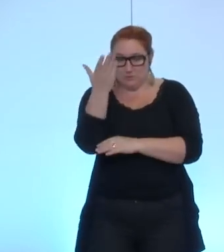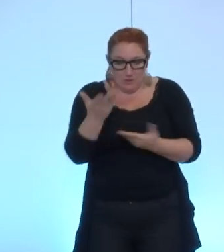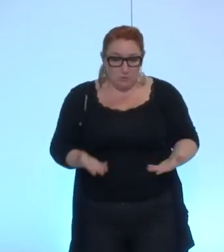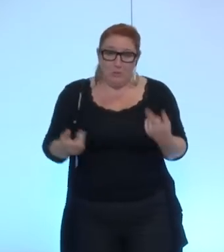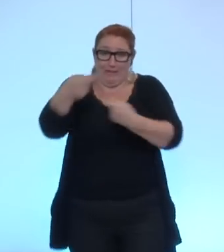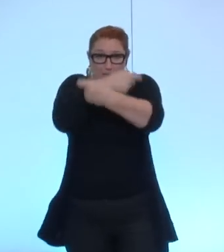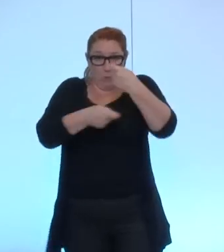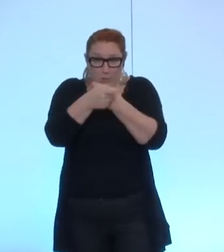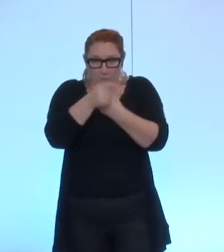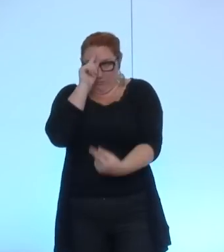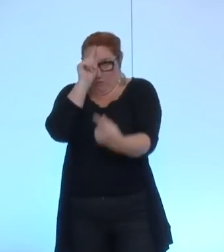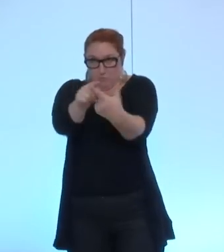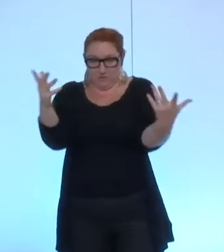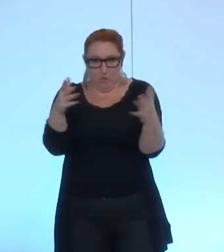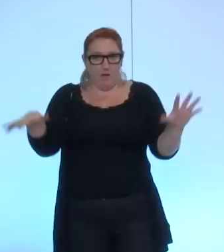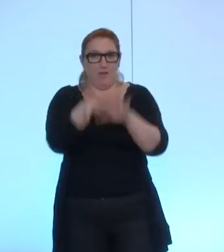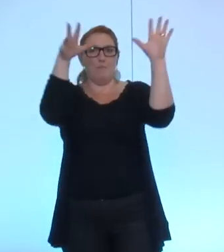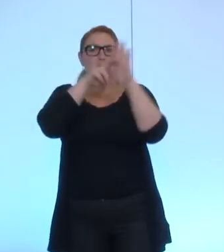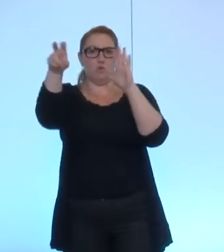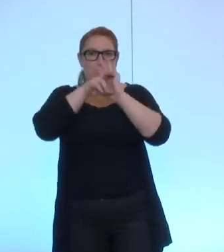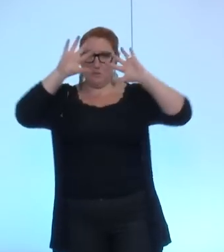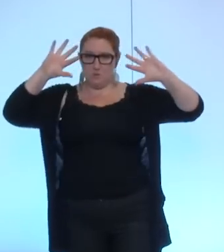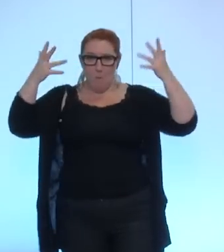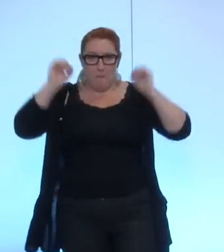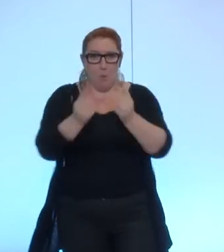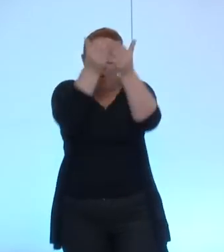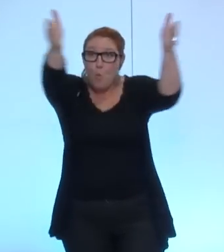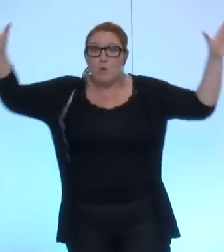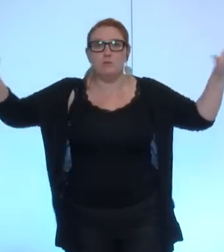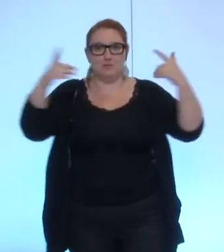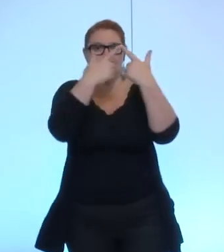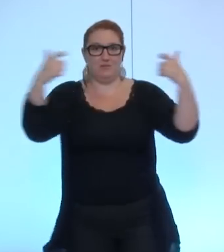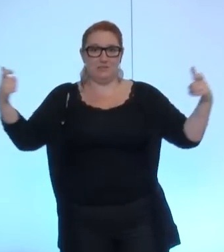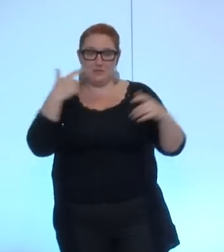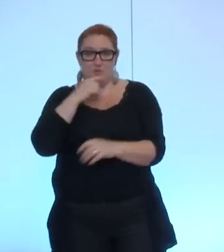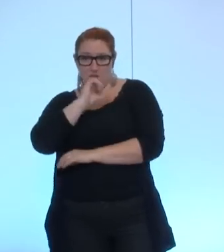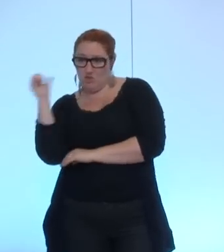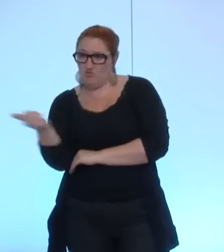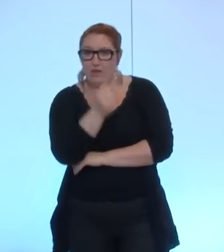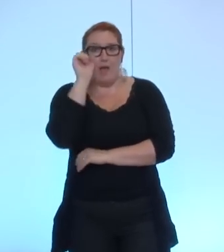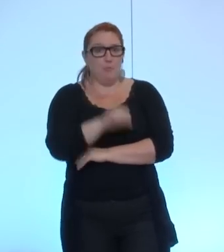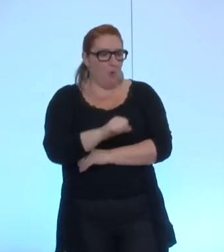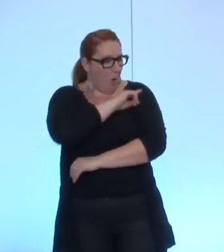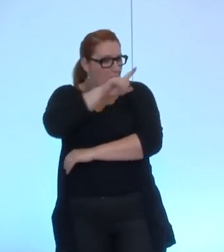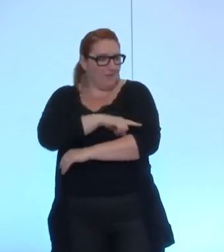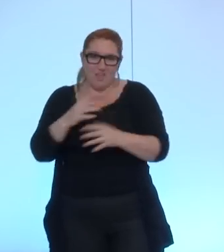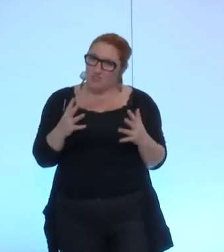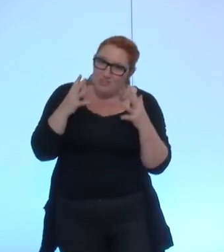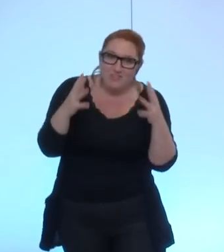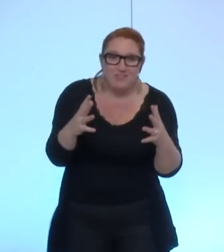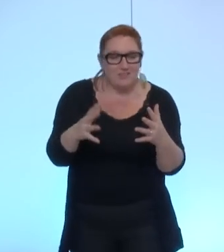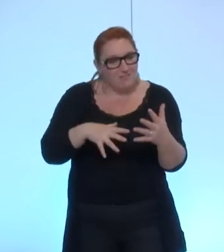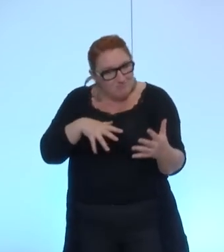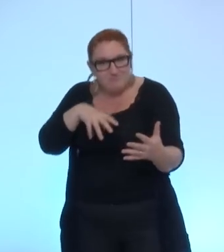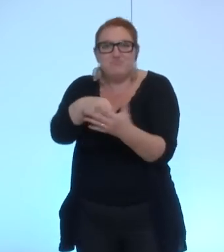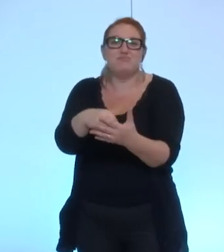diversifier cette image grenobloise comment chacun peut se sentir faisant partie de l'histoire et contribuer et libérer son énergie même s'il